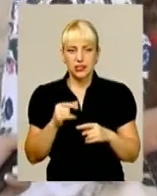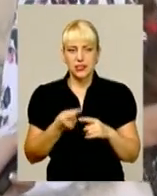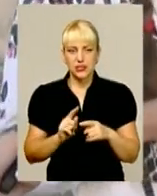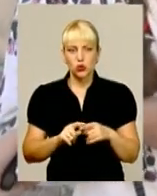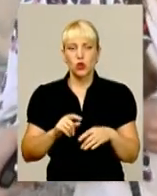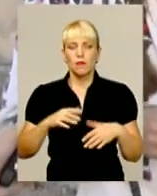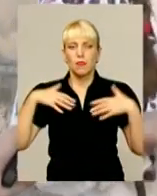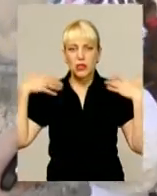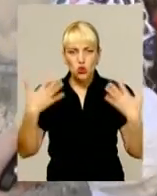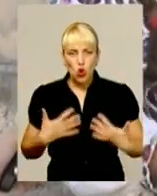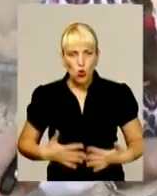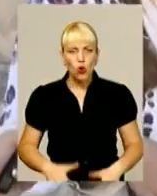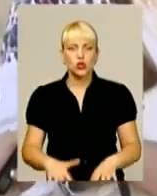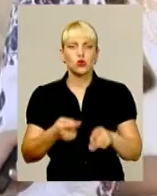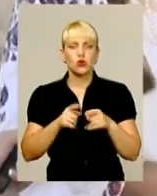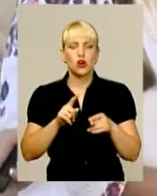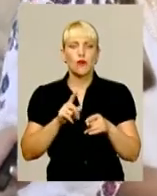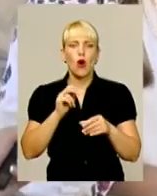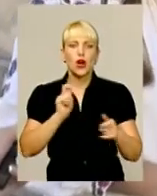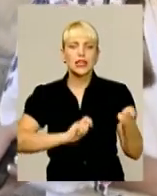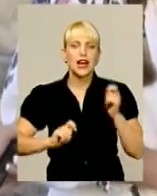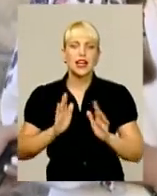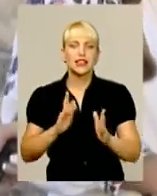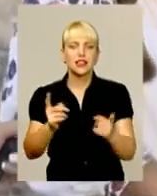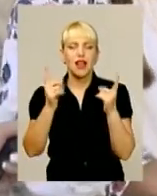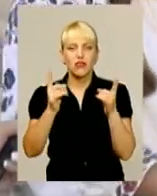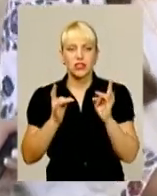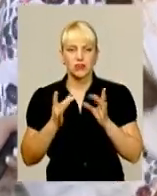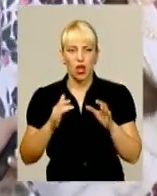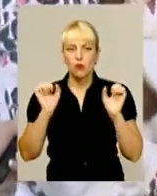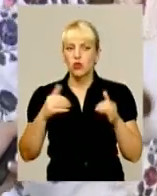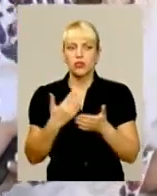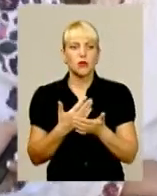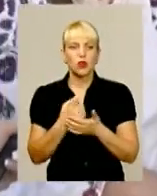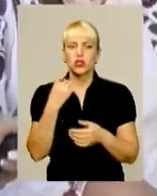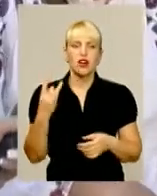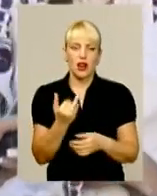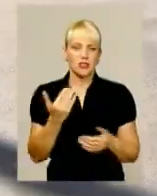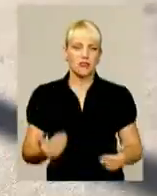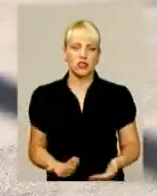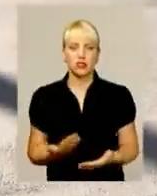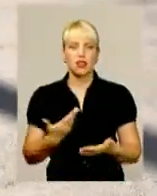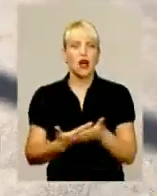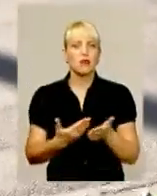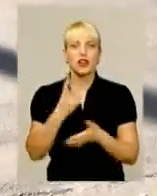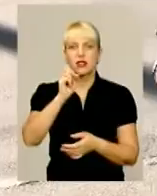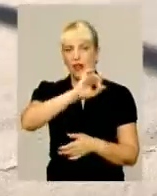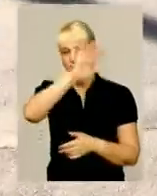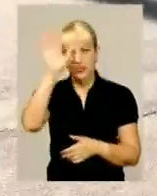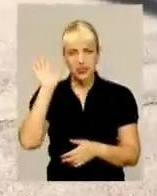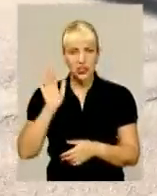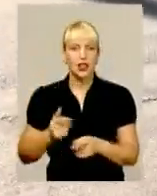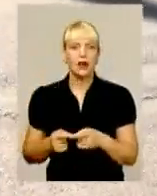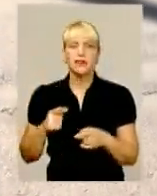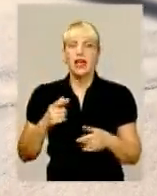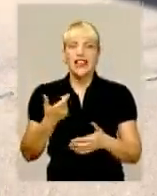Цю сорочку, так само, як і цю, одягали на великі-великі свята, можливо, і один раз в житті, на весілля. Але найбільшою розвагою